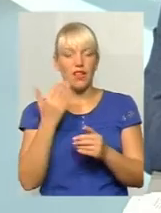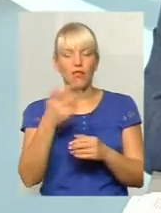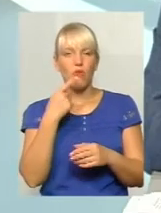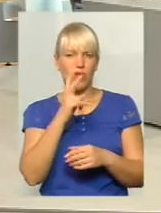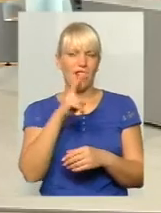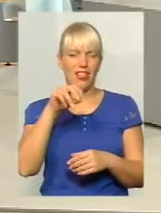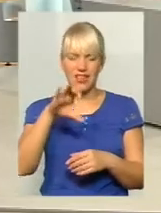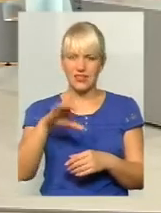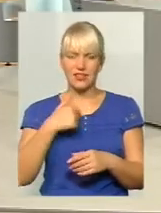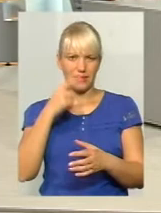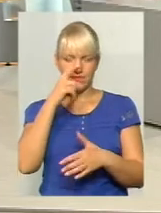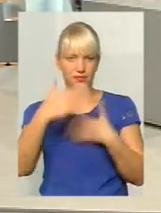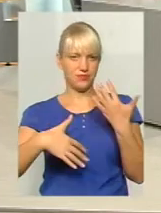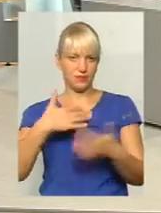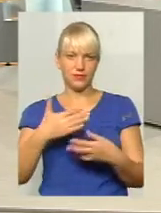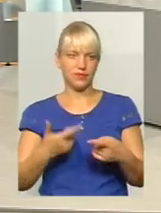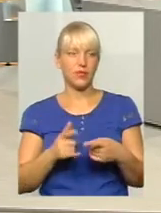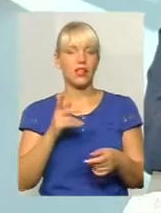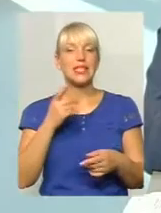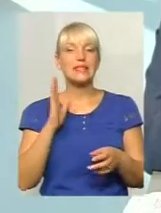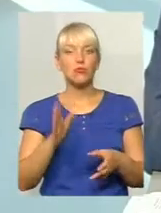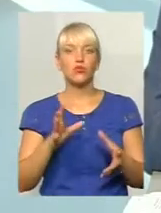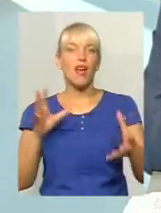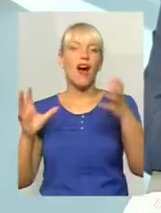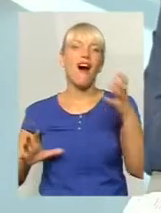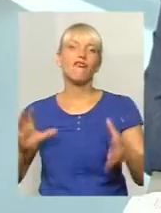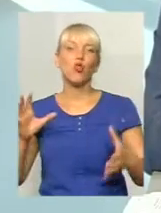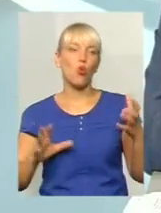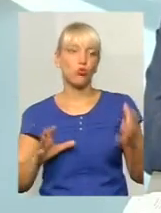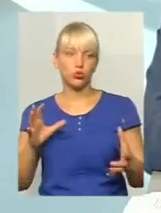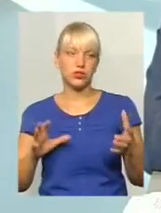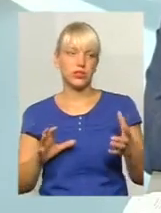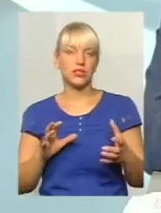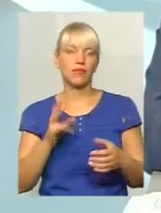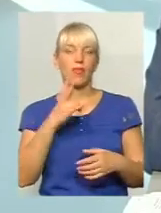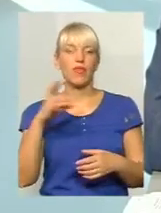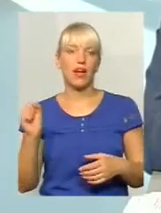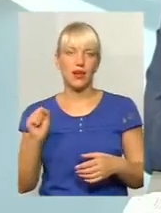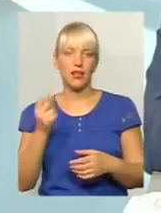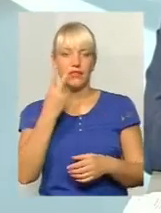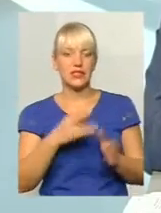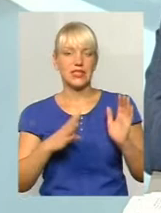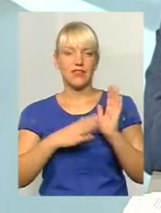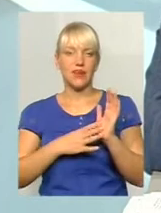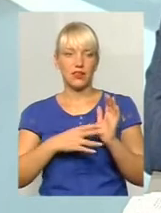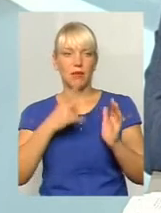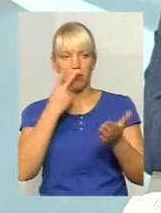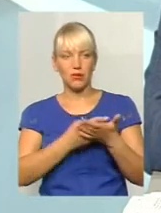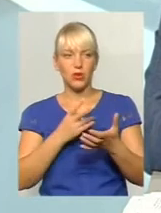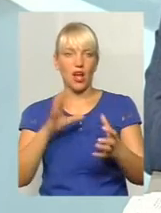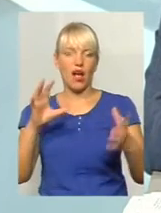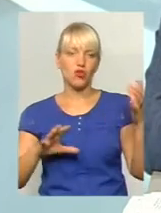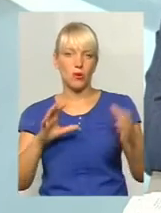класи, але я, наприклад, так само не дуже розумію. Ми автобуси, на 29-му передбачаємо автобуси